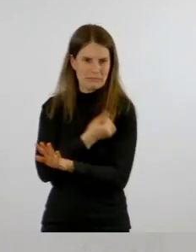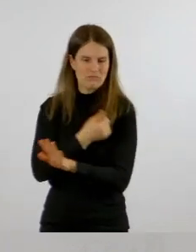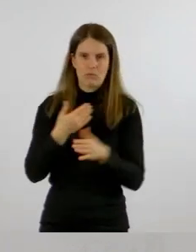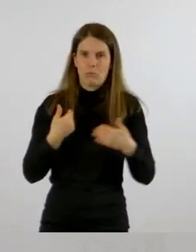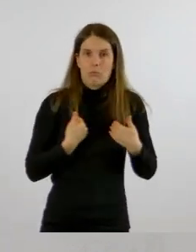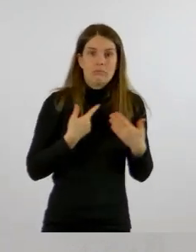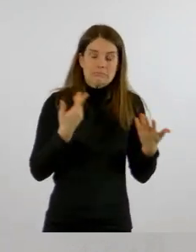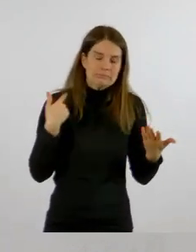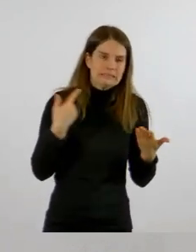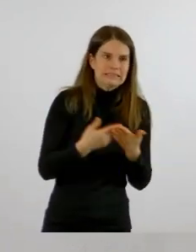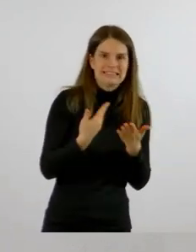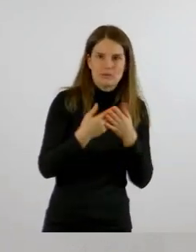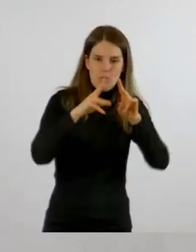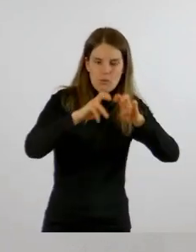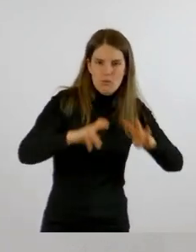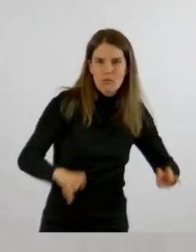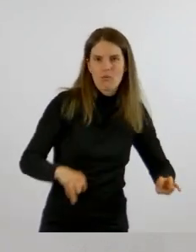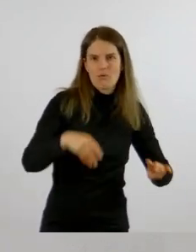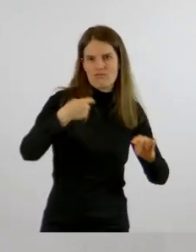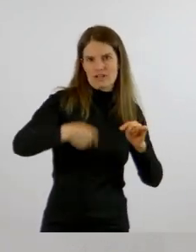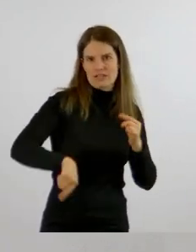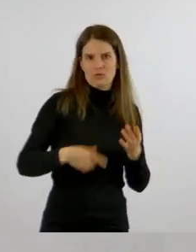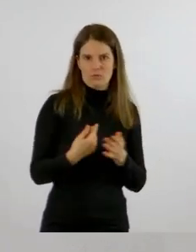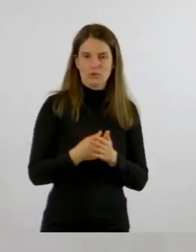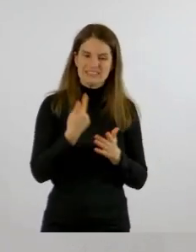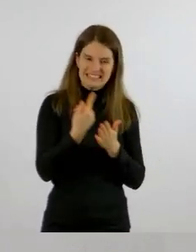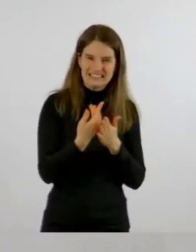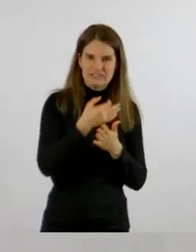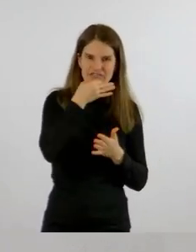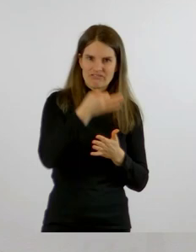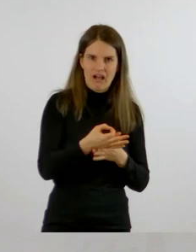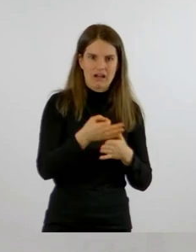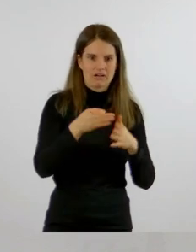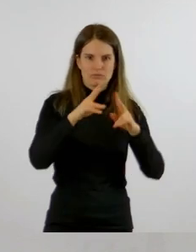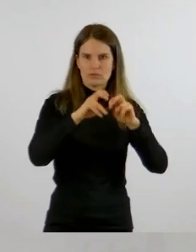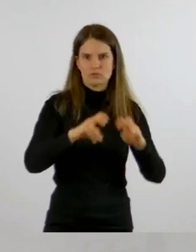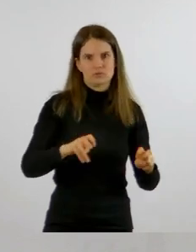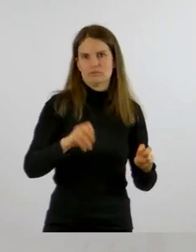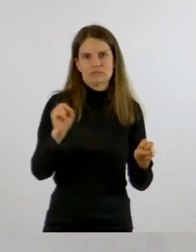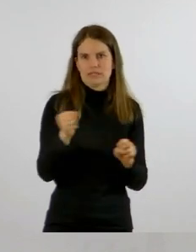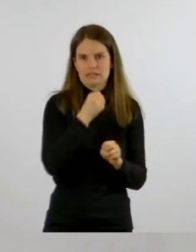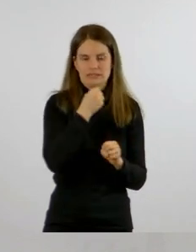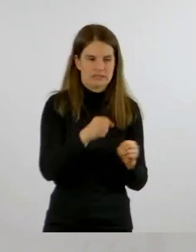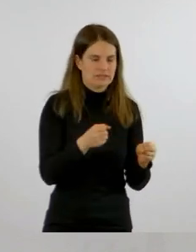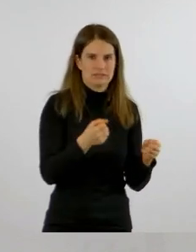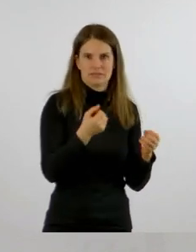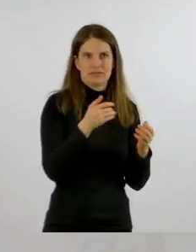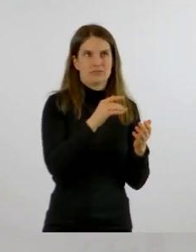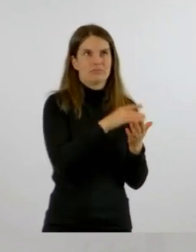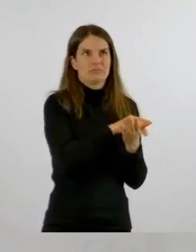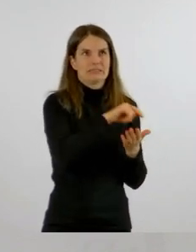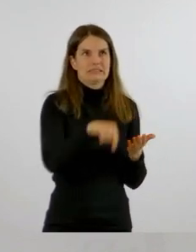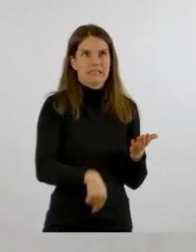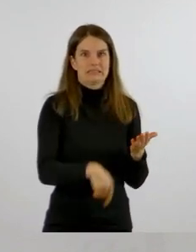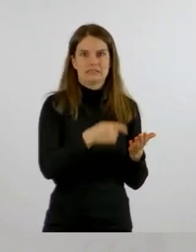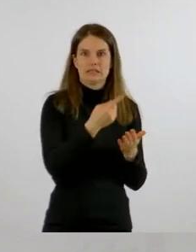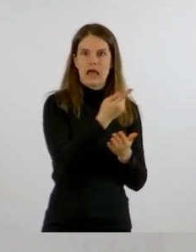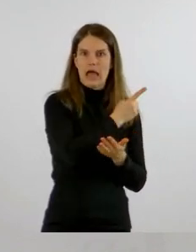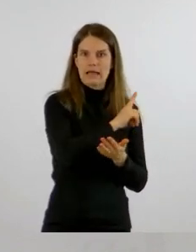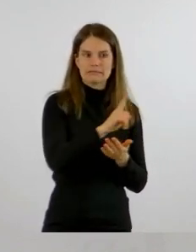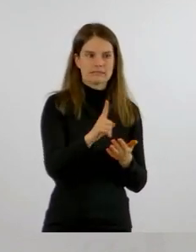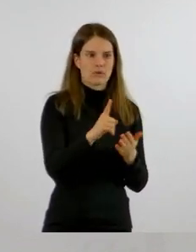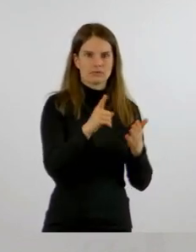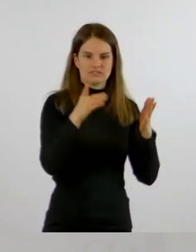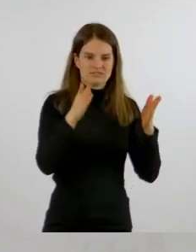Herausfinden der Frage, ist jemand geimpft oder ungeimpft? Und da wir ungefähr 1000 noch nicht aufbereitete Fälle